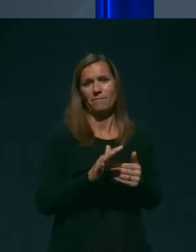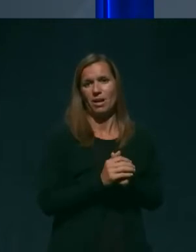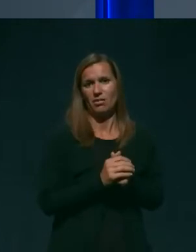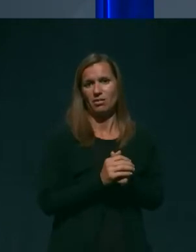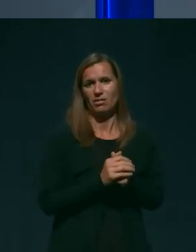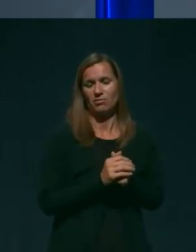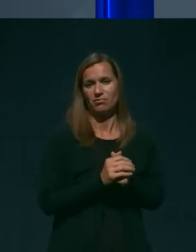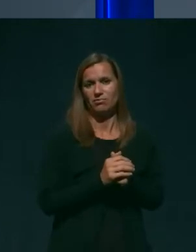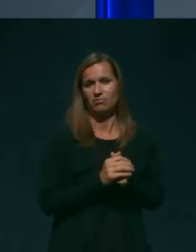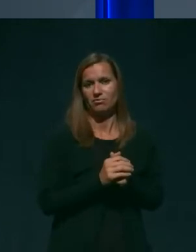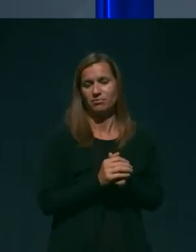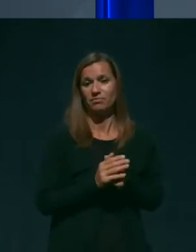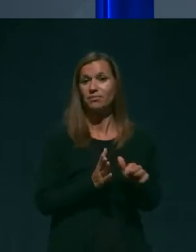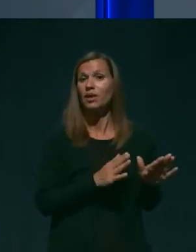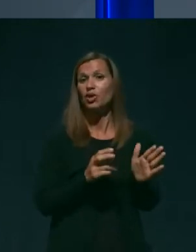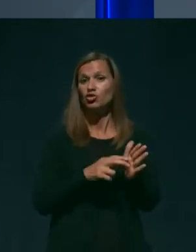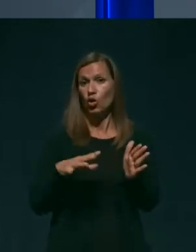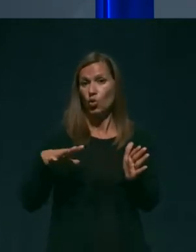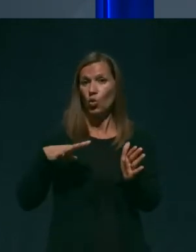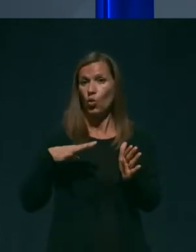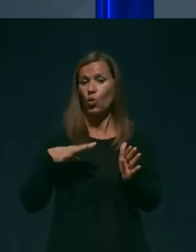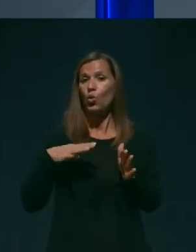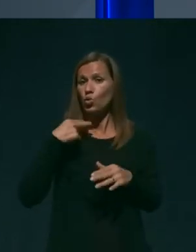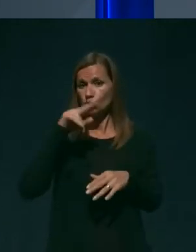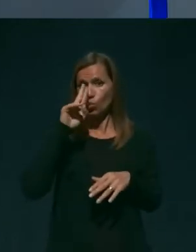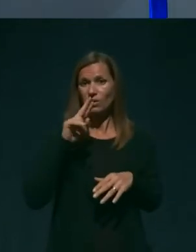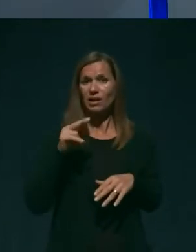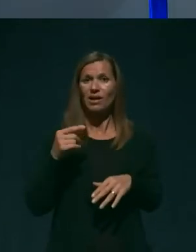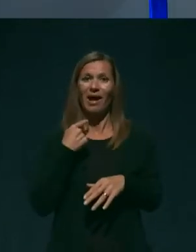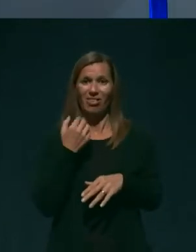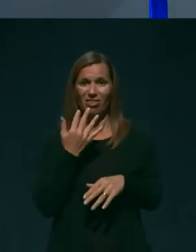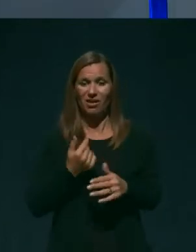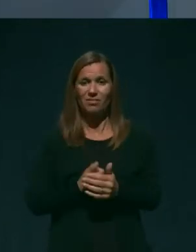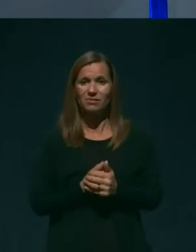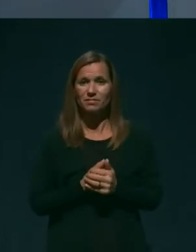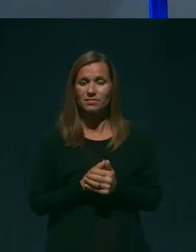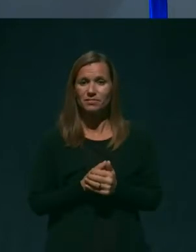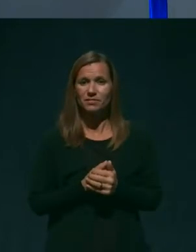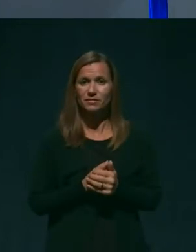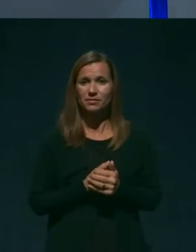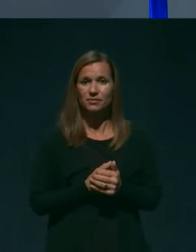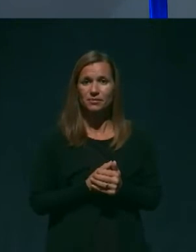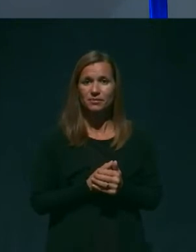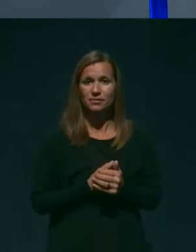Še za gospoda Ganterja. Imam vprašanje več.